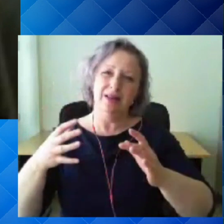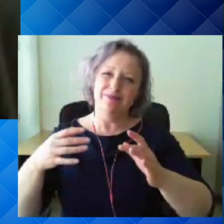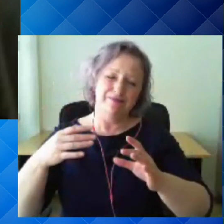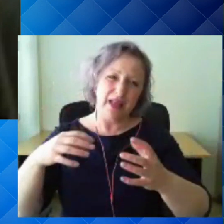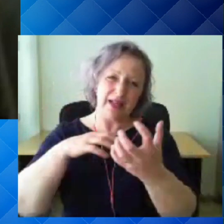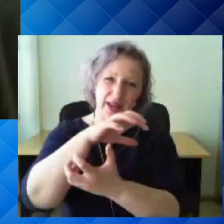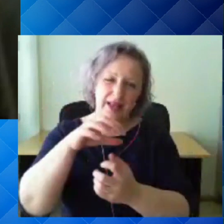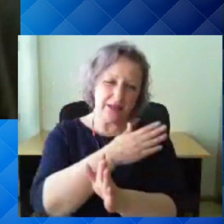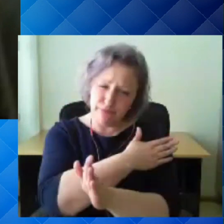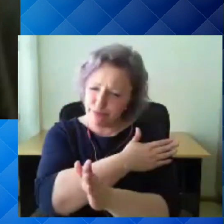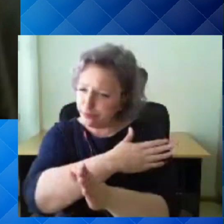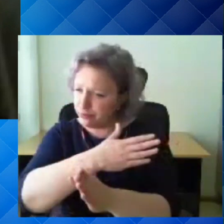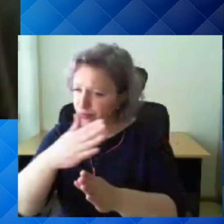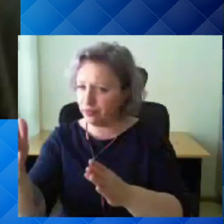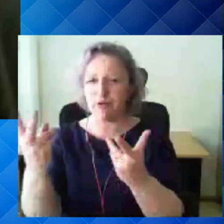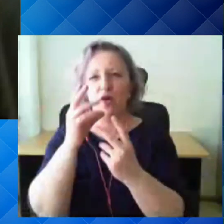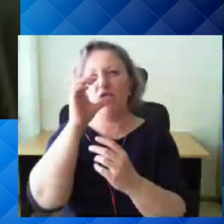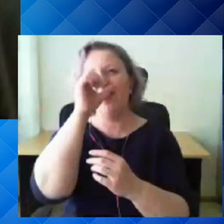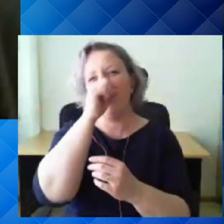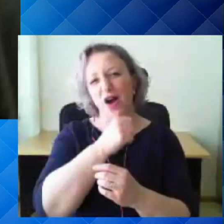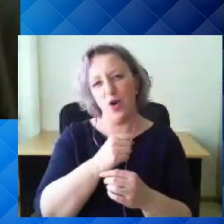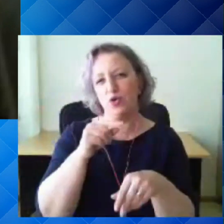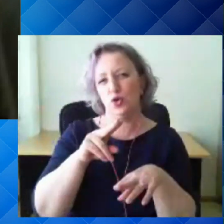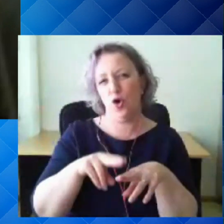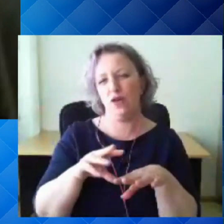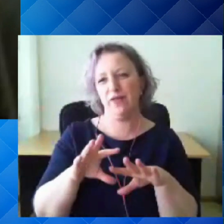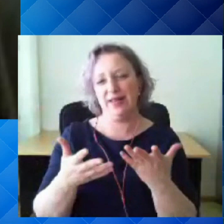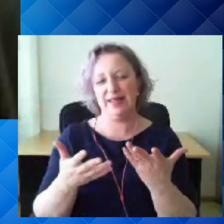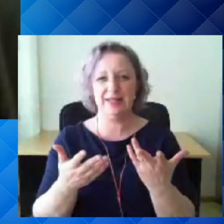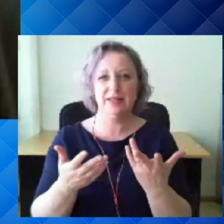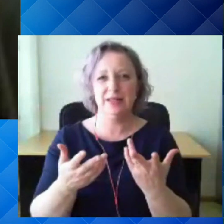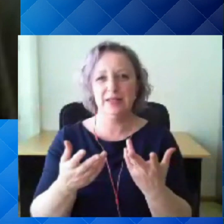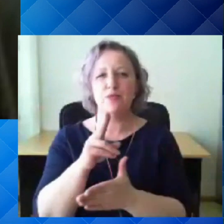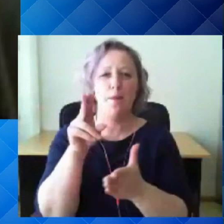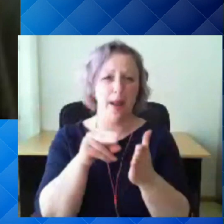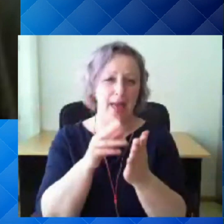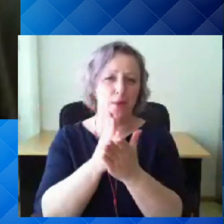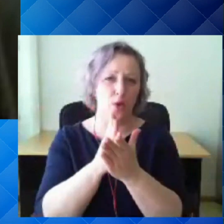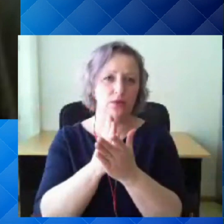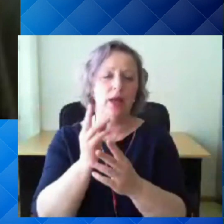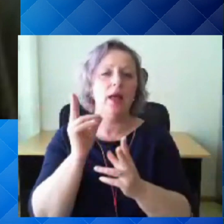valuskoht. Tõepoolest meie infoliinid ei ole